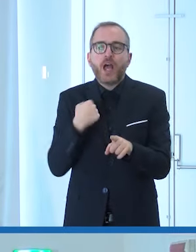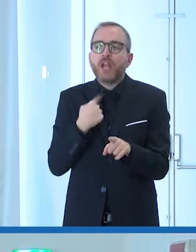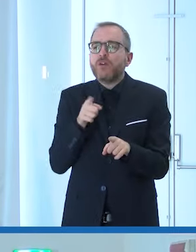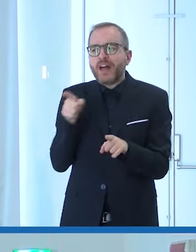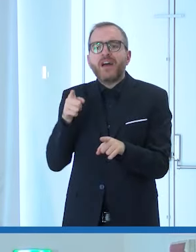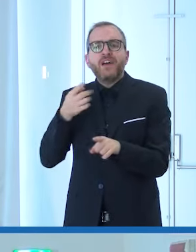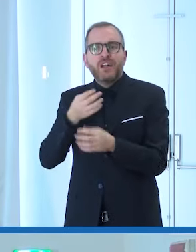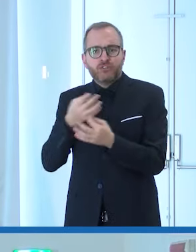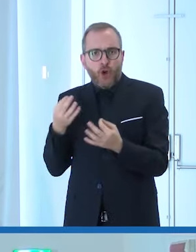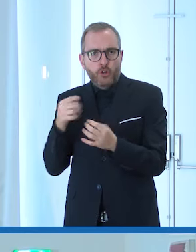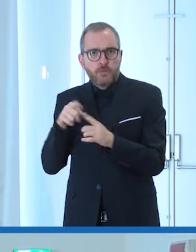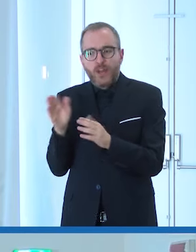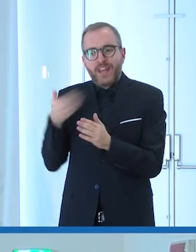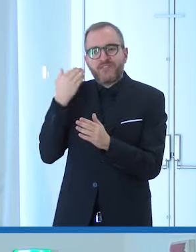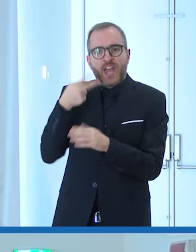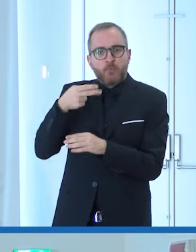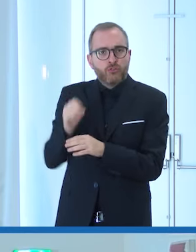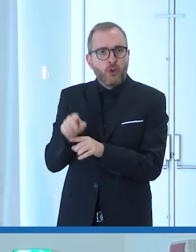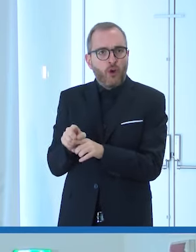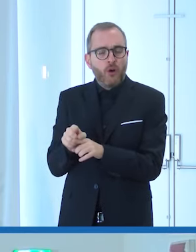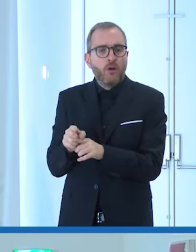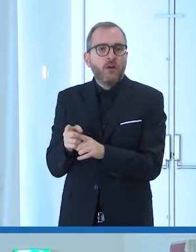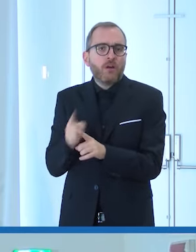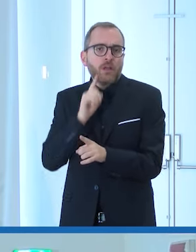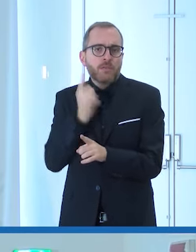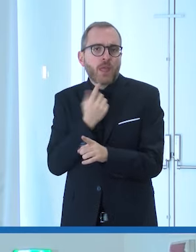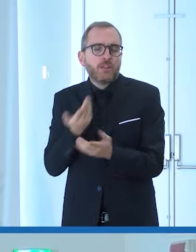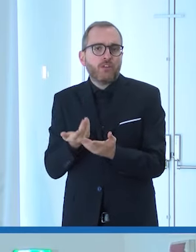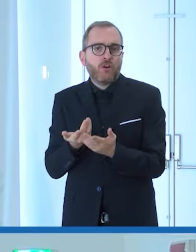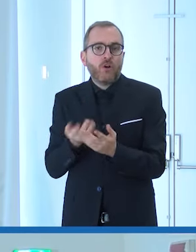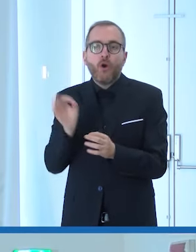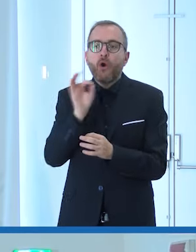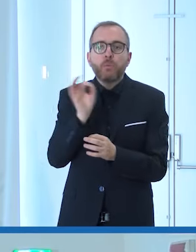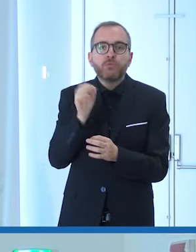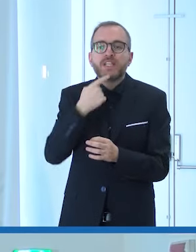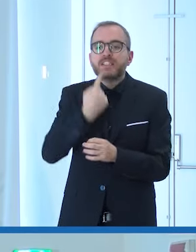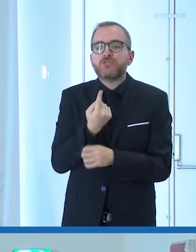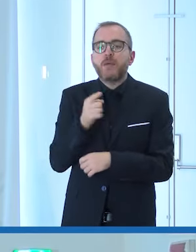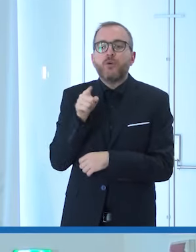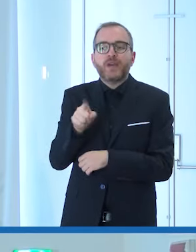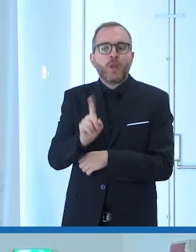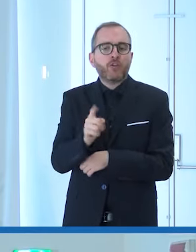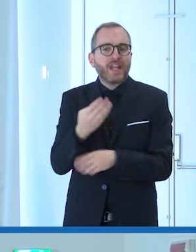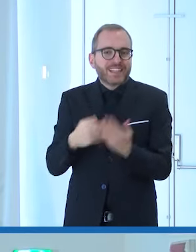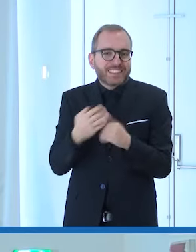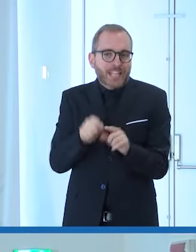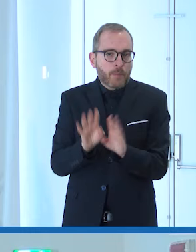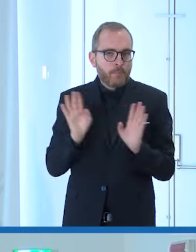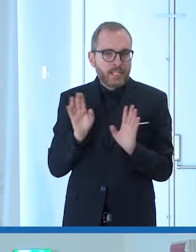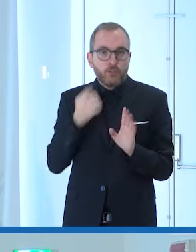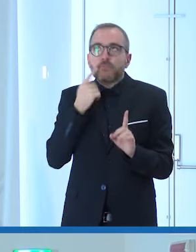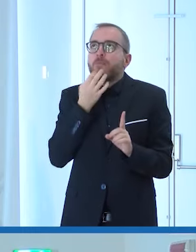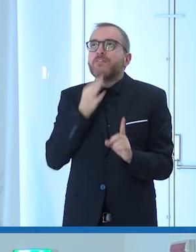body togliamo e indichiamo molto semplicemente che non si ha disabilità che non si ha disabili